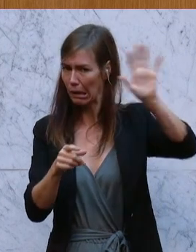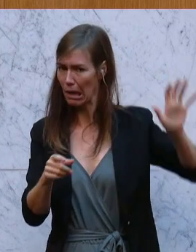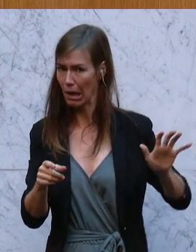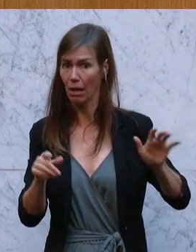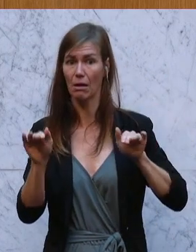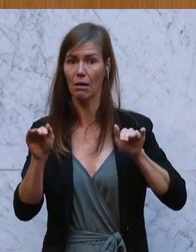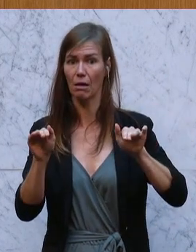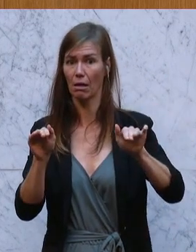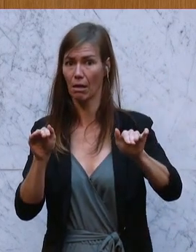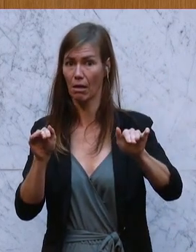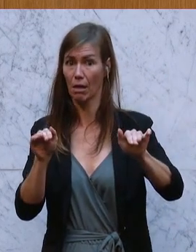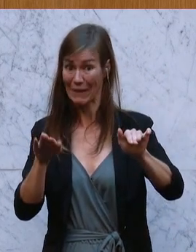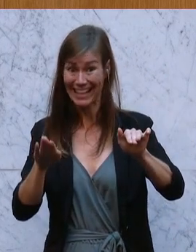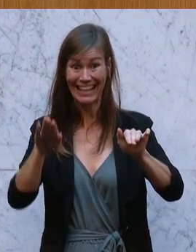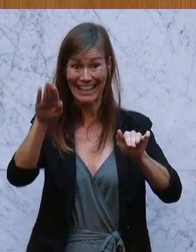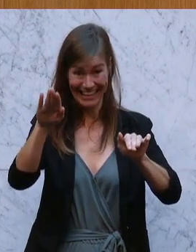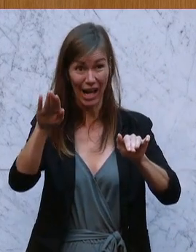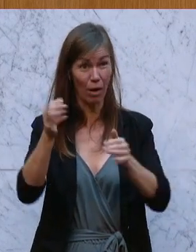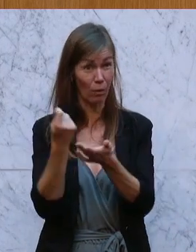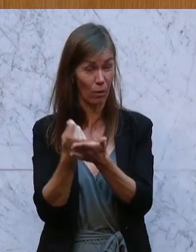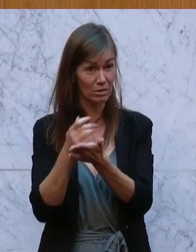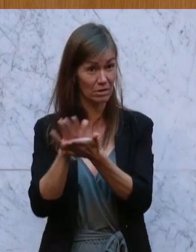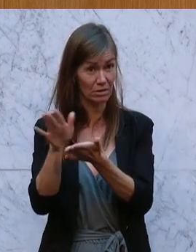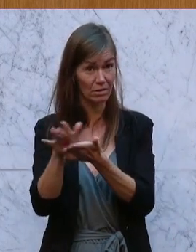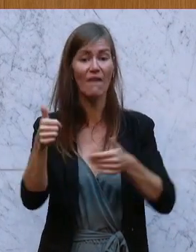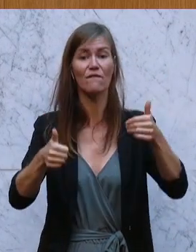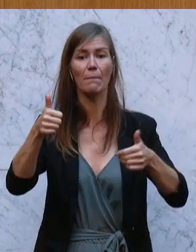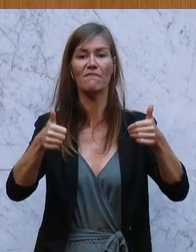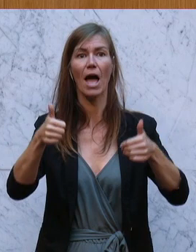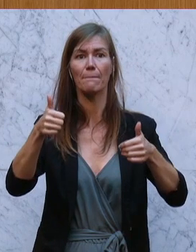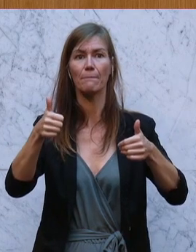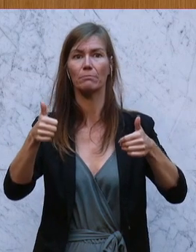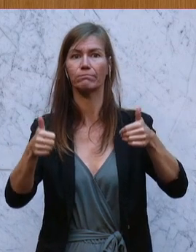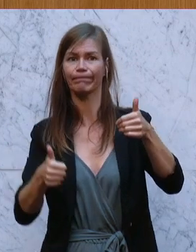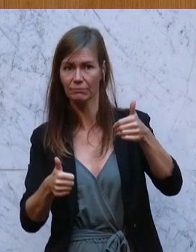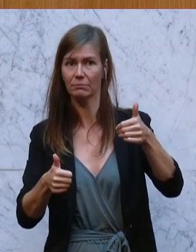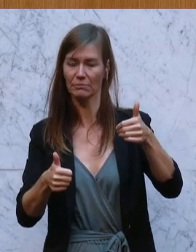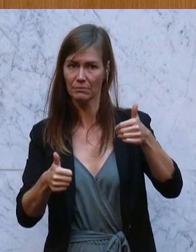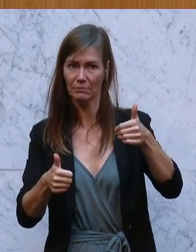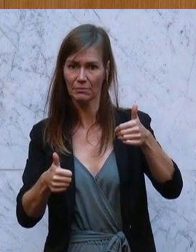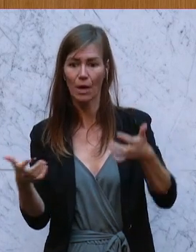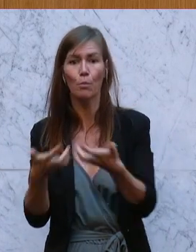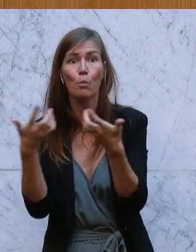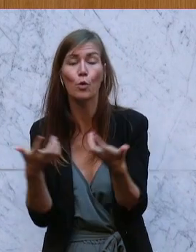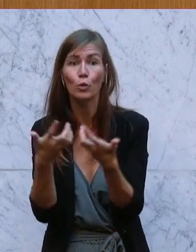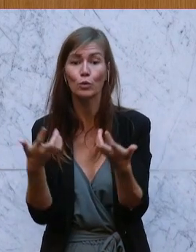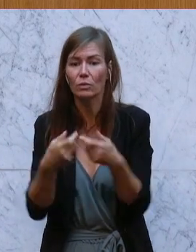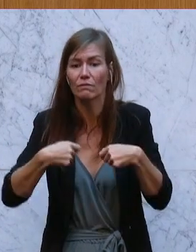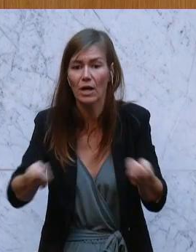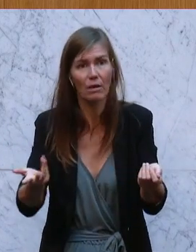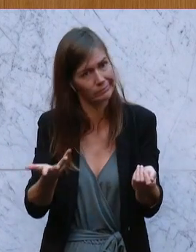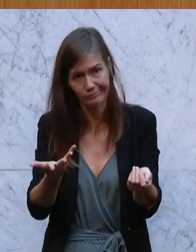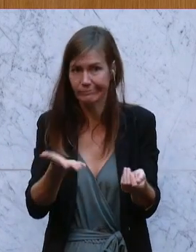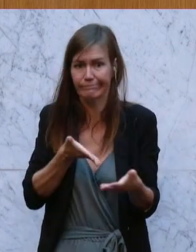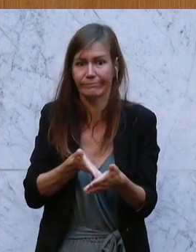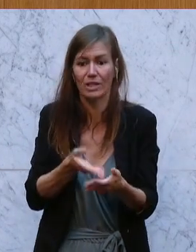Betriebe an Wettbewerbsfähigkeit verlieren. Und einfach sich wesentlich schwerer tun, ihre Produkte zu verkaufen. Und